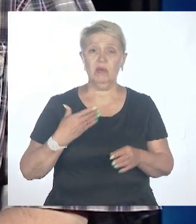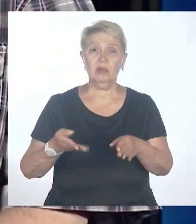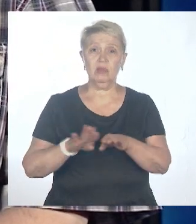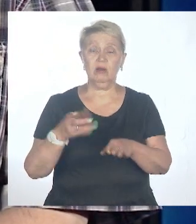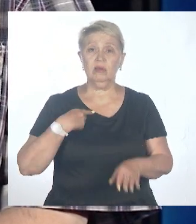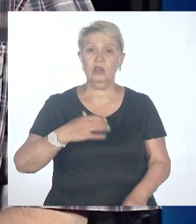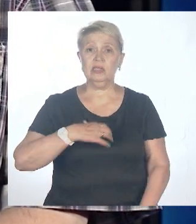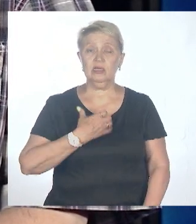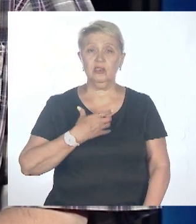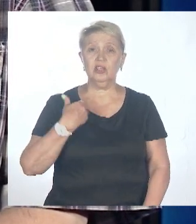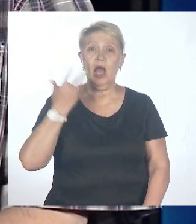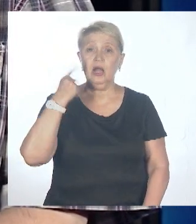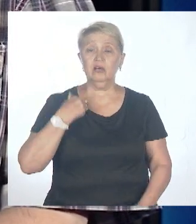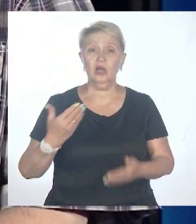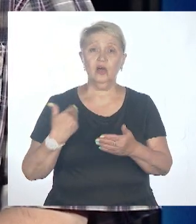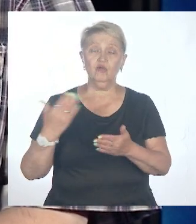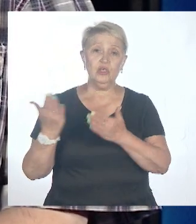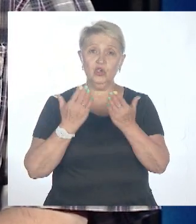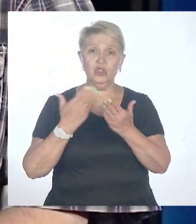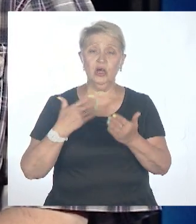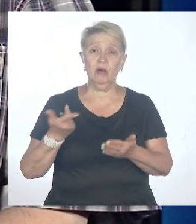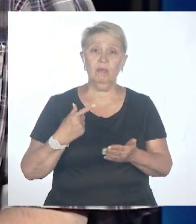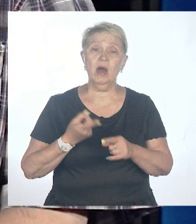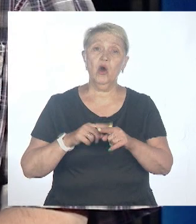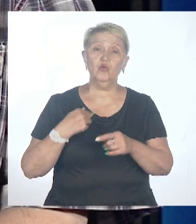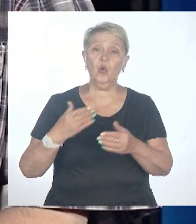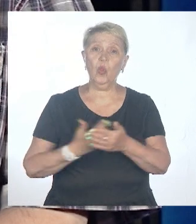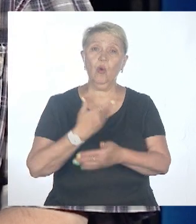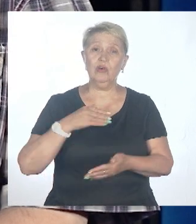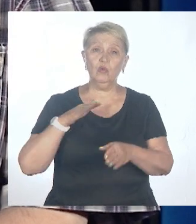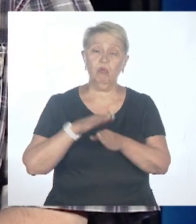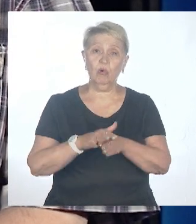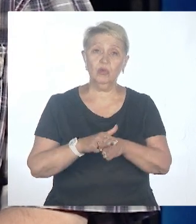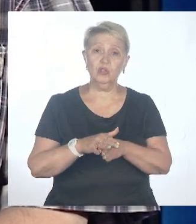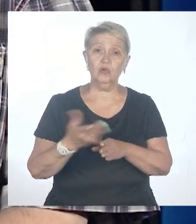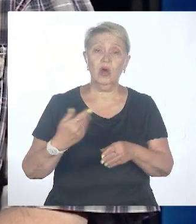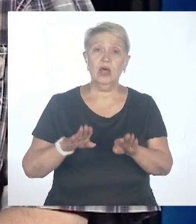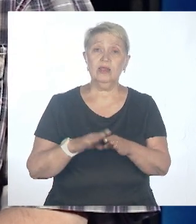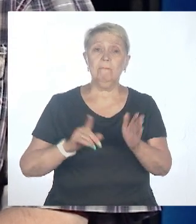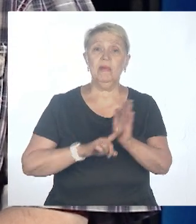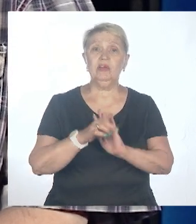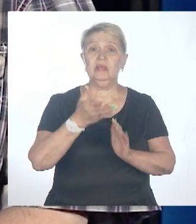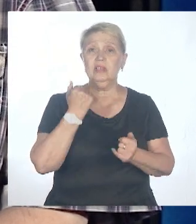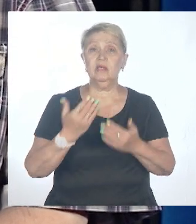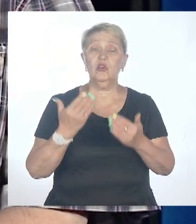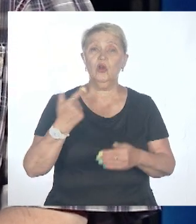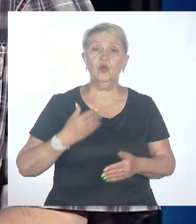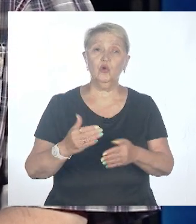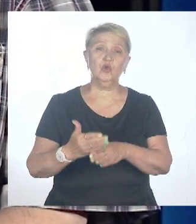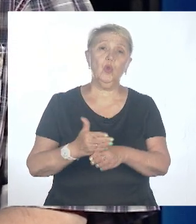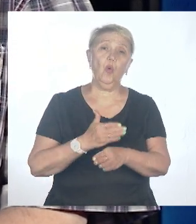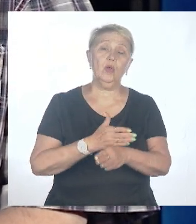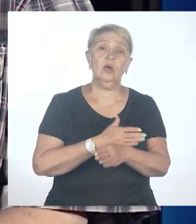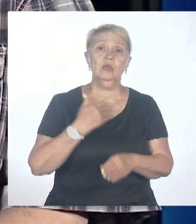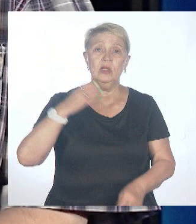саму новость целиком, выясняется, что это, в общем, известная вещь. Просто она, например, или там не появлялась, или там про нее долго не слышали, или, да, действительно не